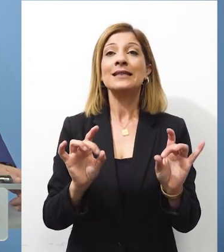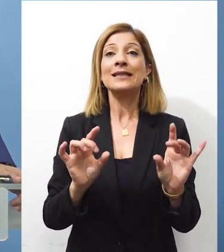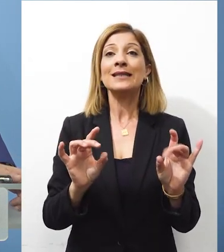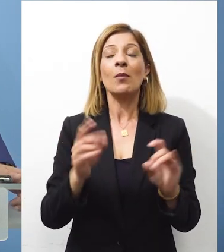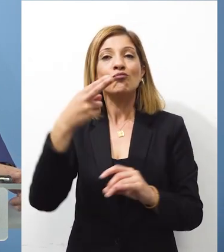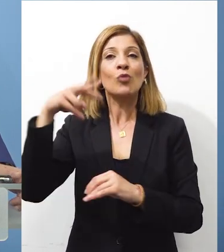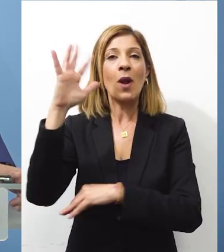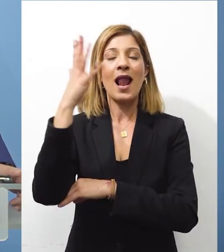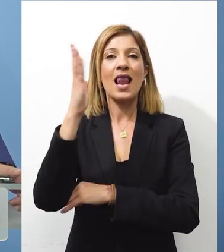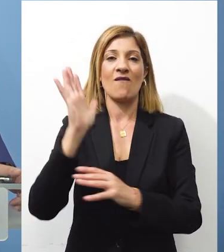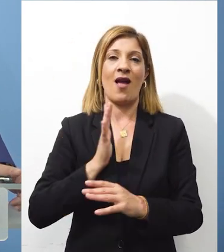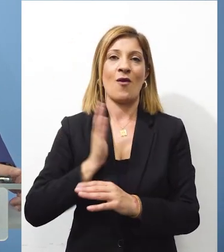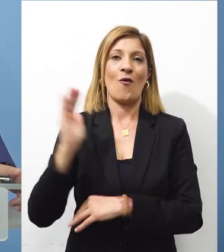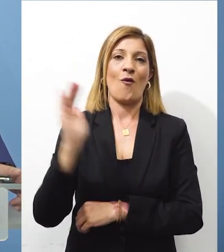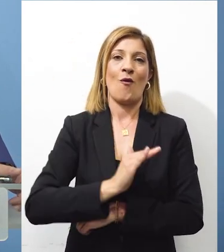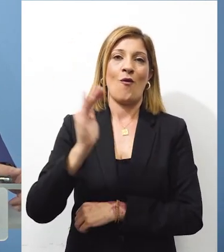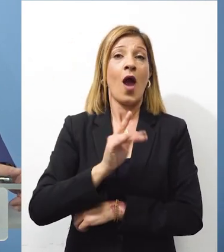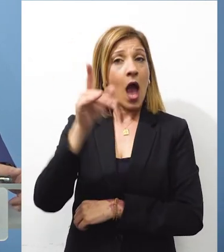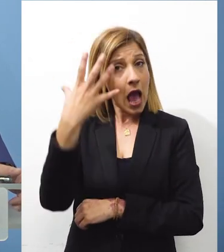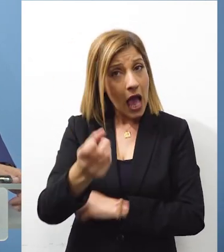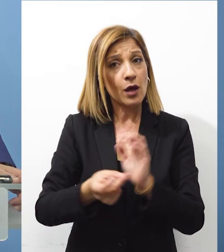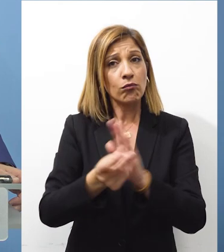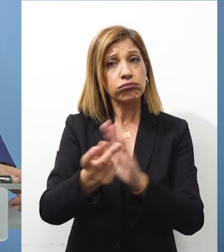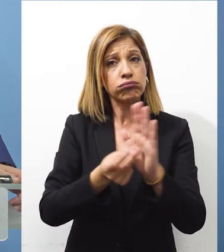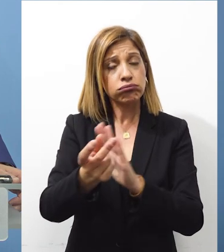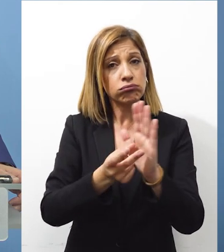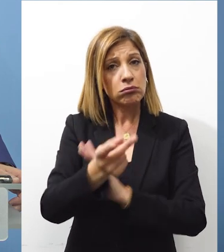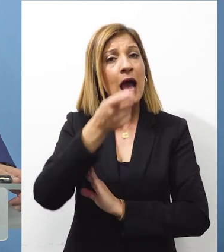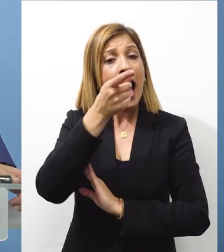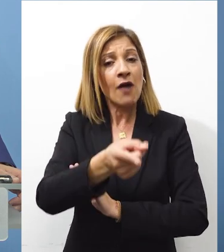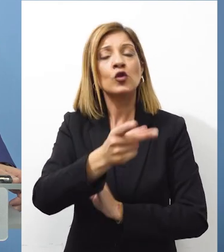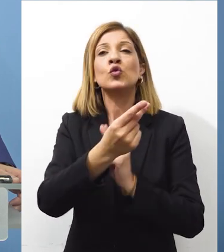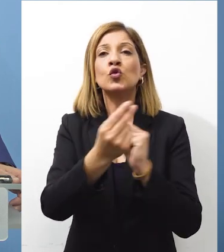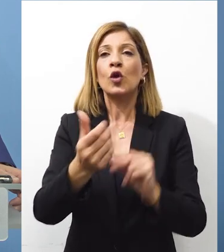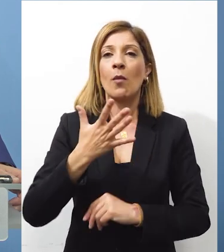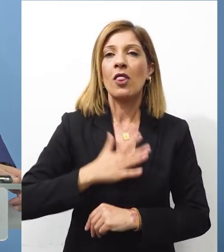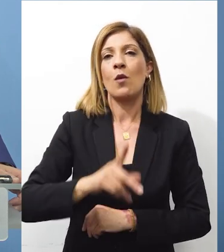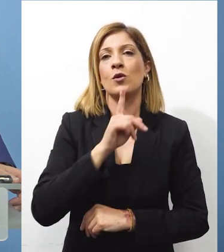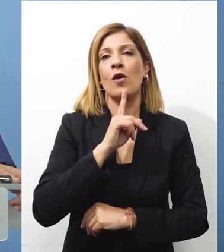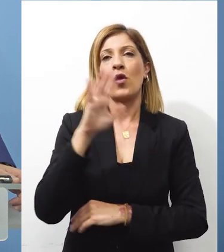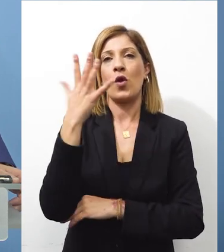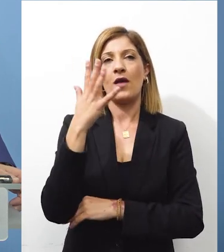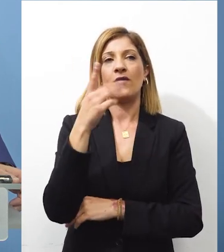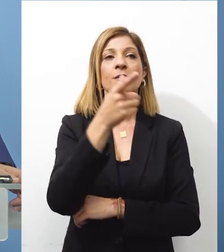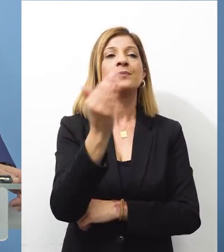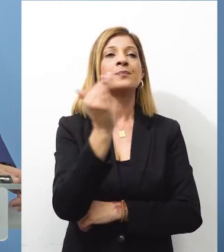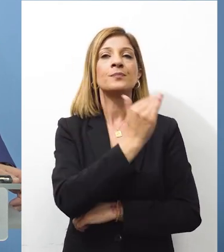παράτυπων μεταναστών που βρίσκονται και εκεί και το ίδιο μοντέλο θέλουμε να δούμε και να ακολουθηθεί και στον Λίβανο. Κύριε Προσωπέ, έχει απορρίψει